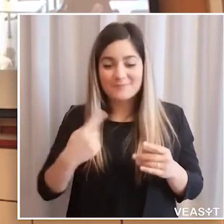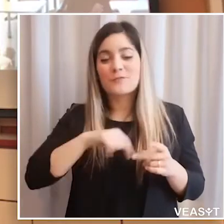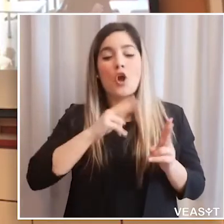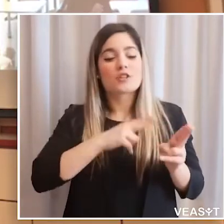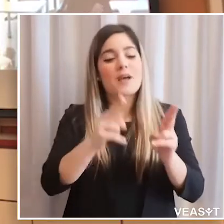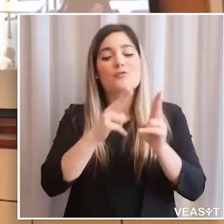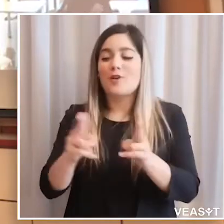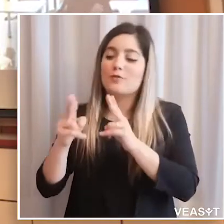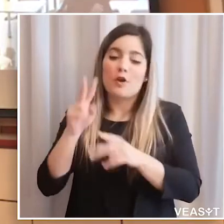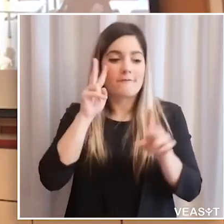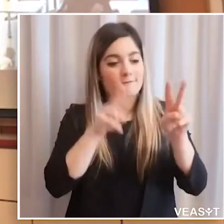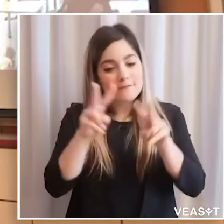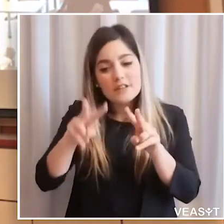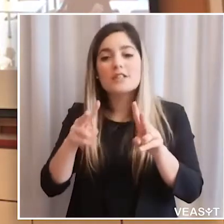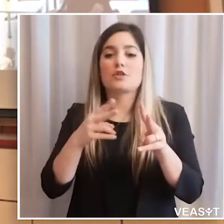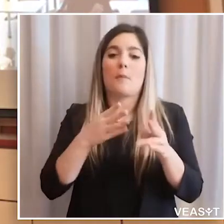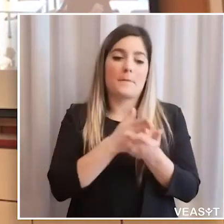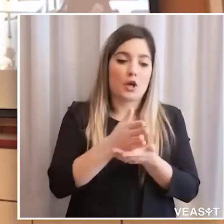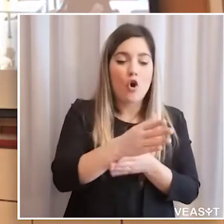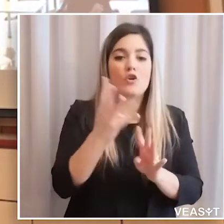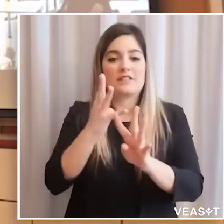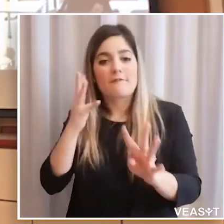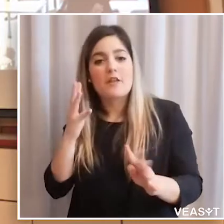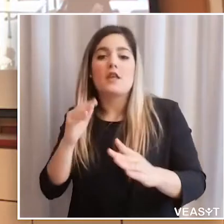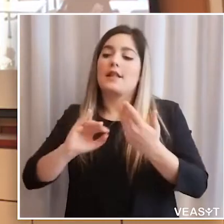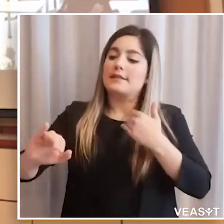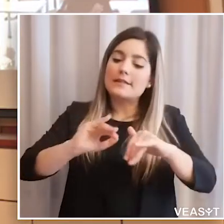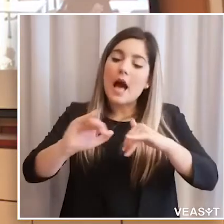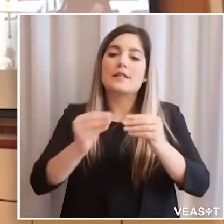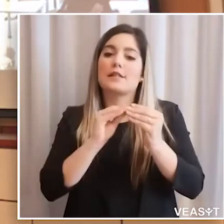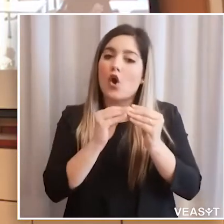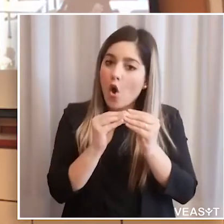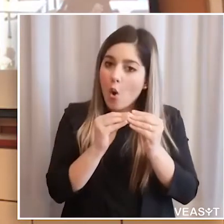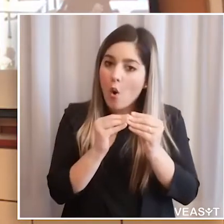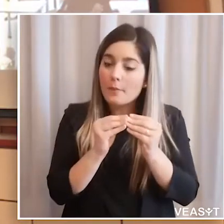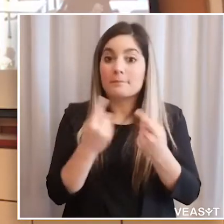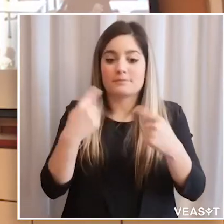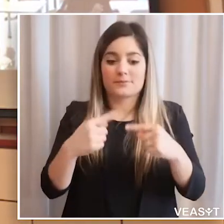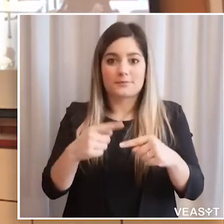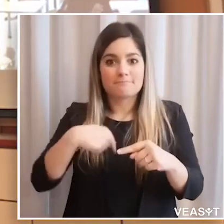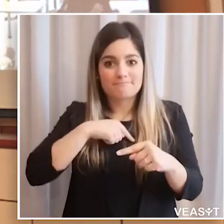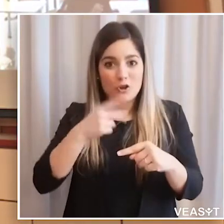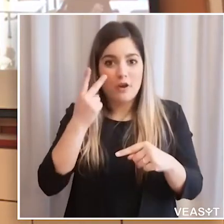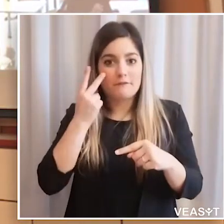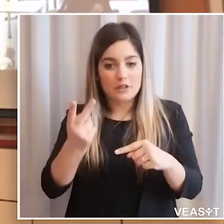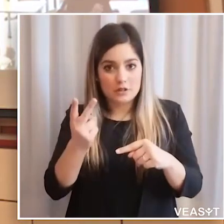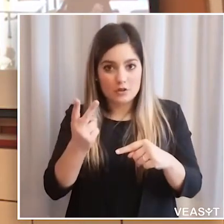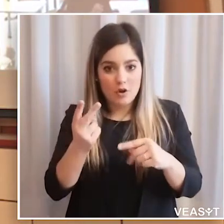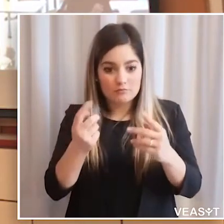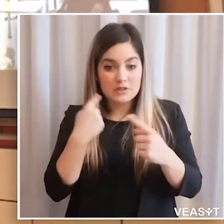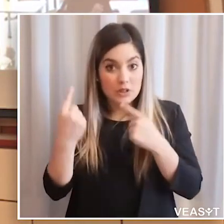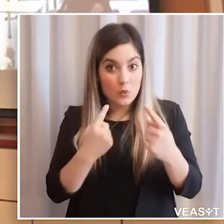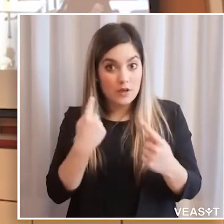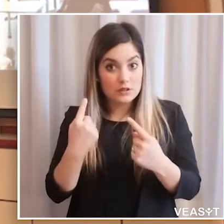il primo giorno di riapertura, eravamo passati in diversi ospedali a vedere i percorsi, a vedere le file, a vedere i